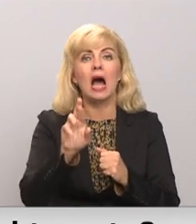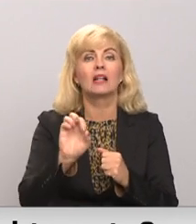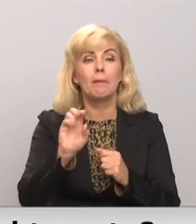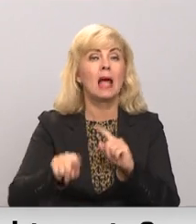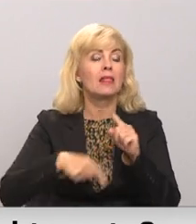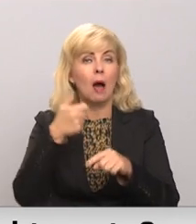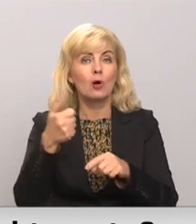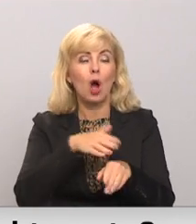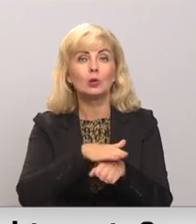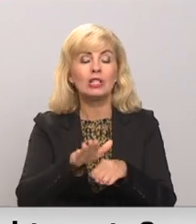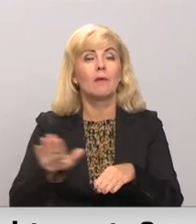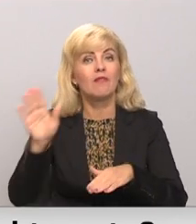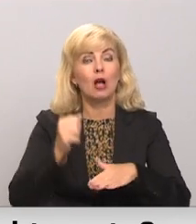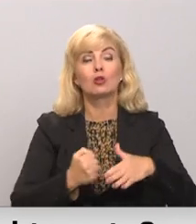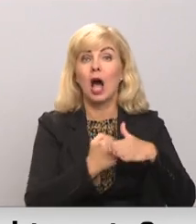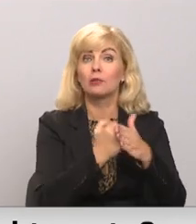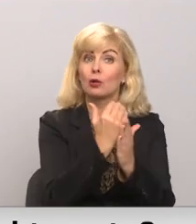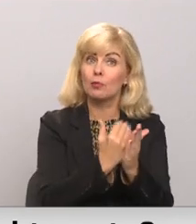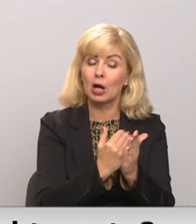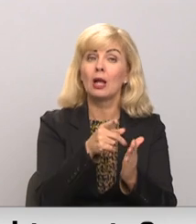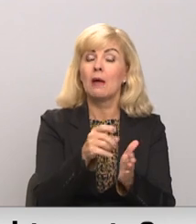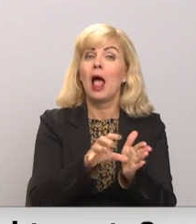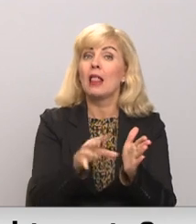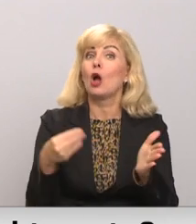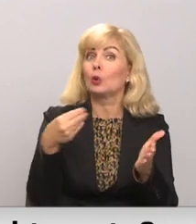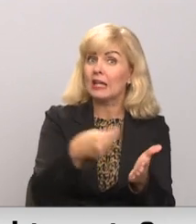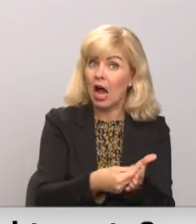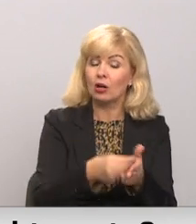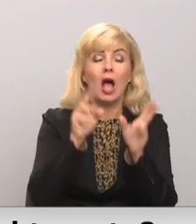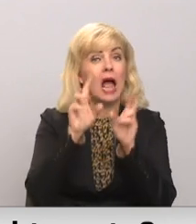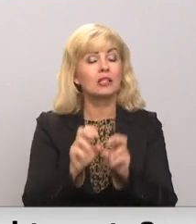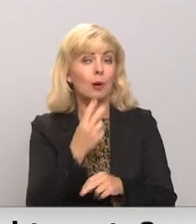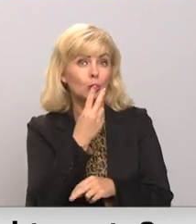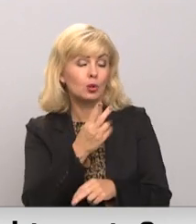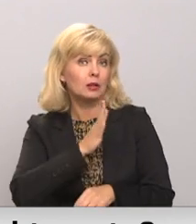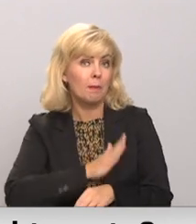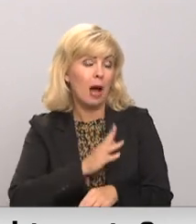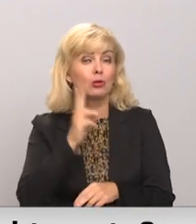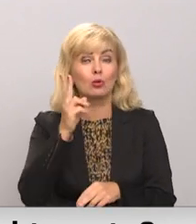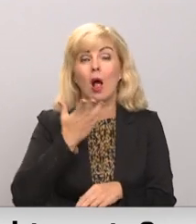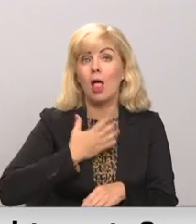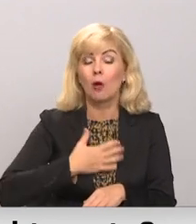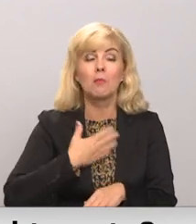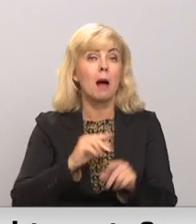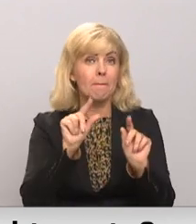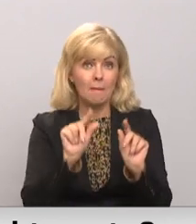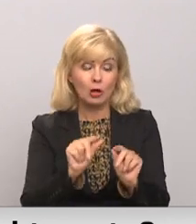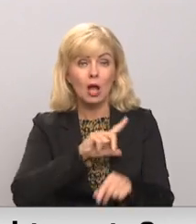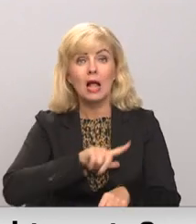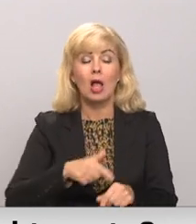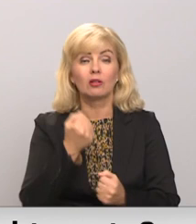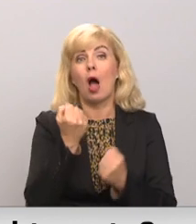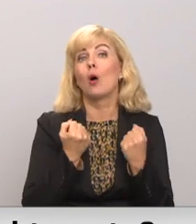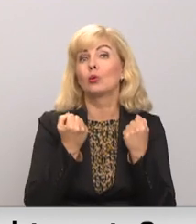nākamā gada īstenos valsts atbalsta programmu šādu auto iegādei. Taču eksperti uzskata, ka pagaidām solītie labumi ir pārāk mazi, lai Latvijas